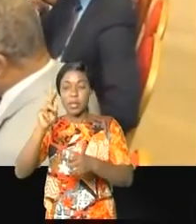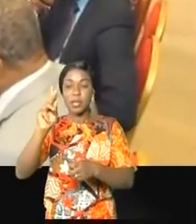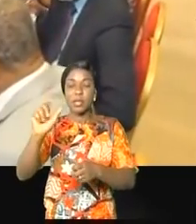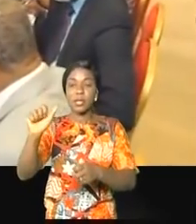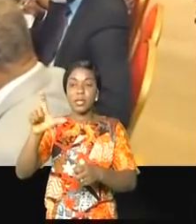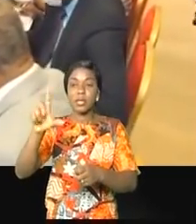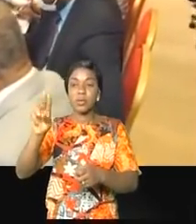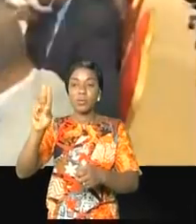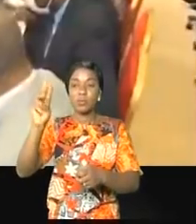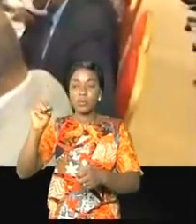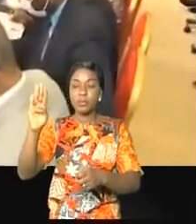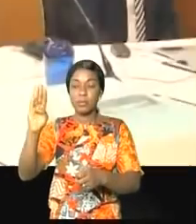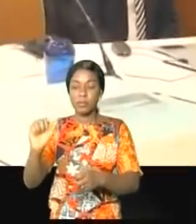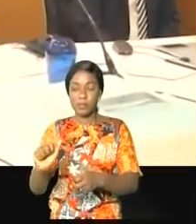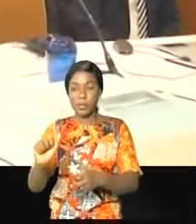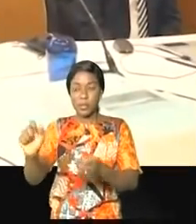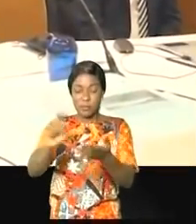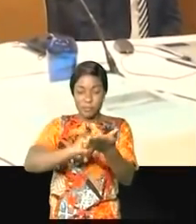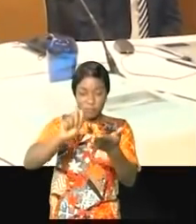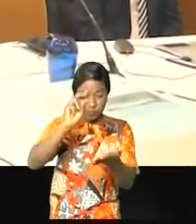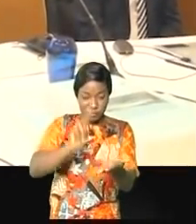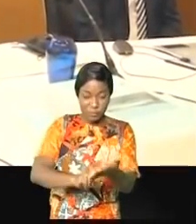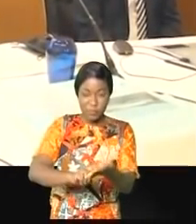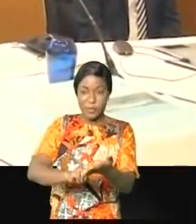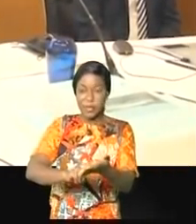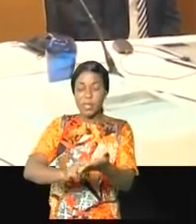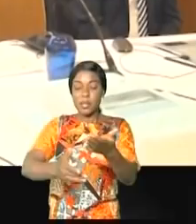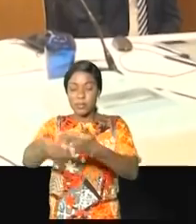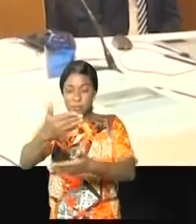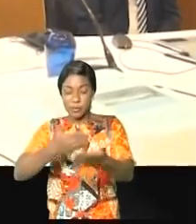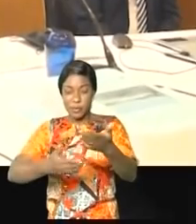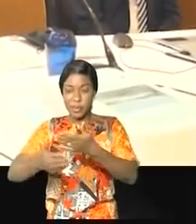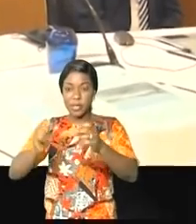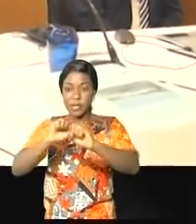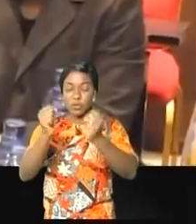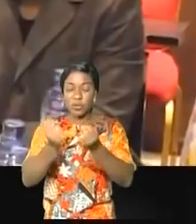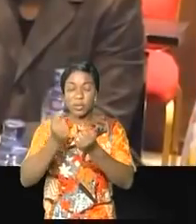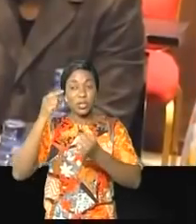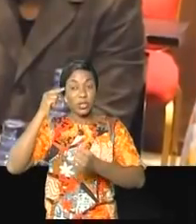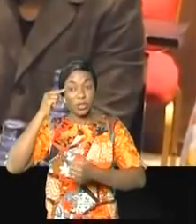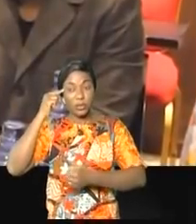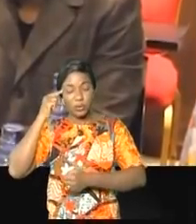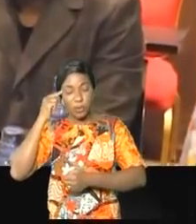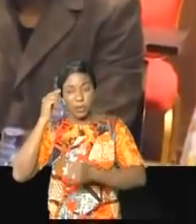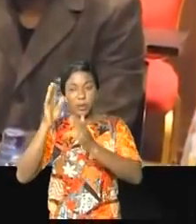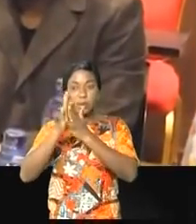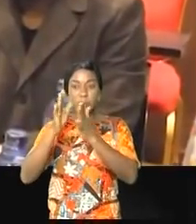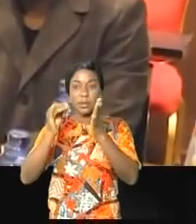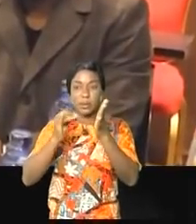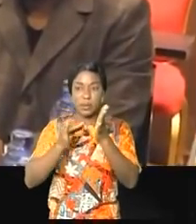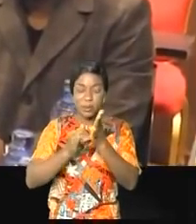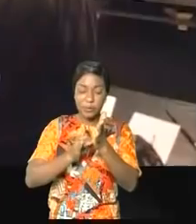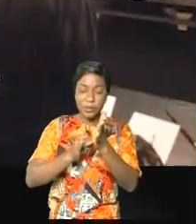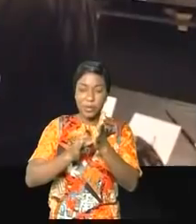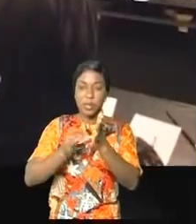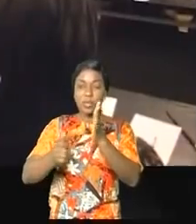suite à la signature du protocole d'accord entre la RDC et la société chinoise Oafi, le 17 octobre 2019, accord